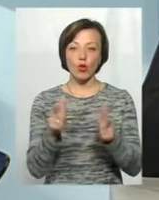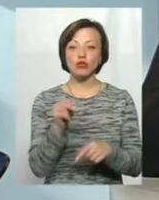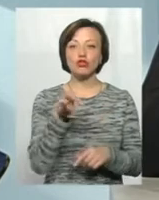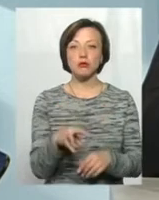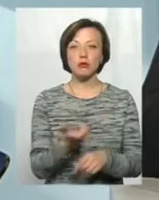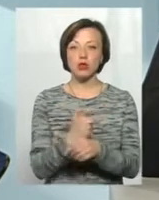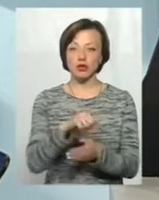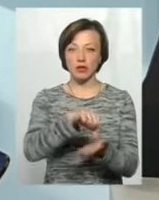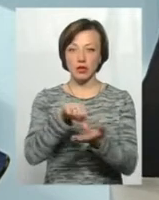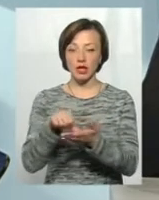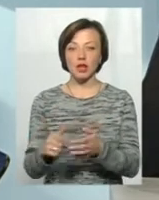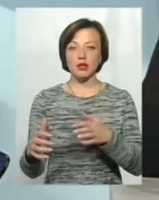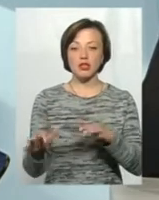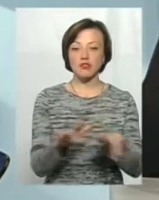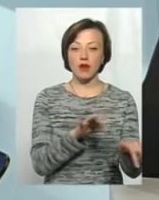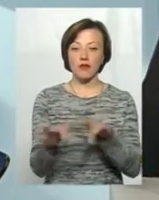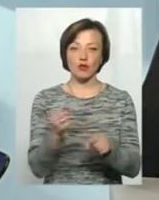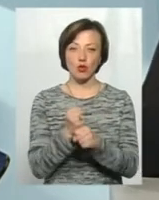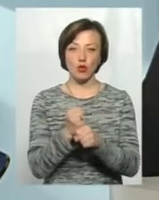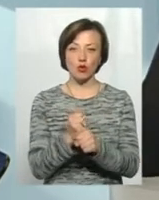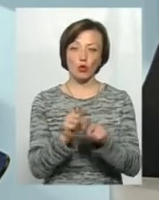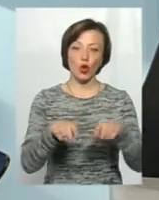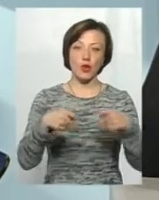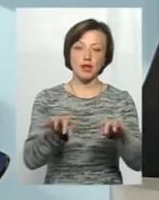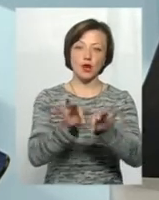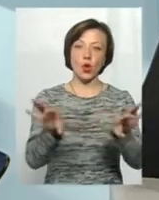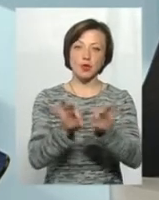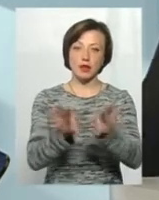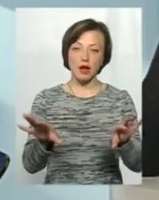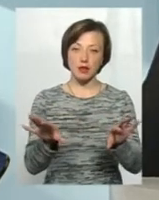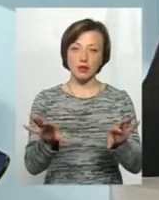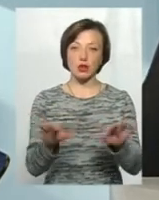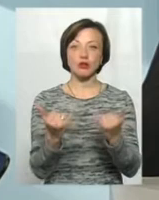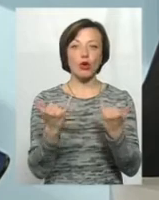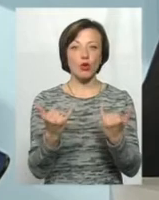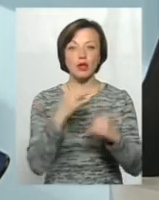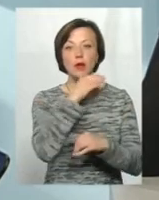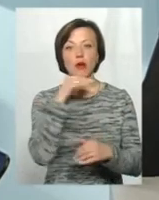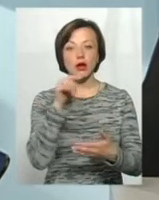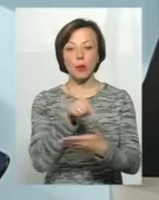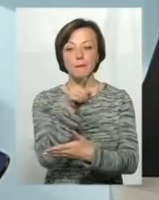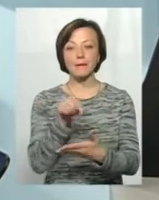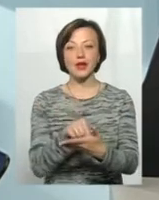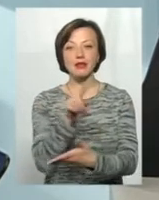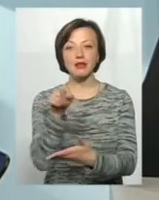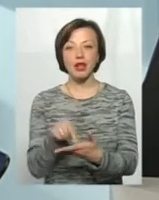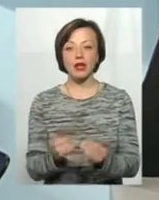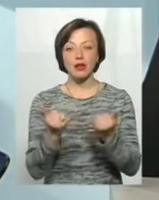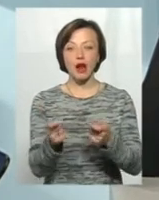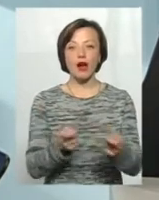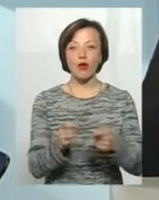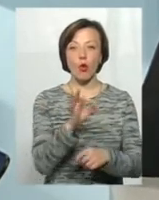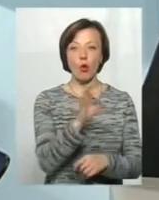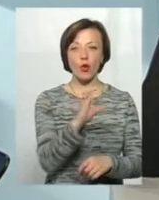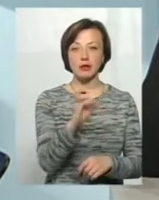гравців, тим жовіше буде йти оця робота по донесенню, роз'ясненню. Тому що сьогодні багато питань навіть для керівництва СБП